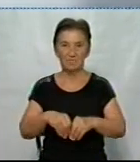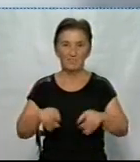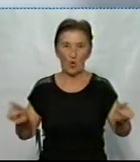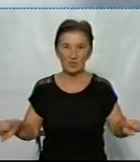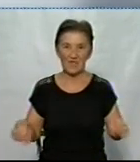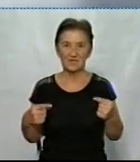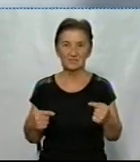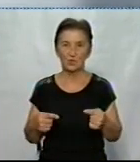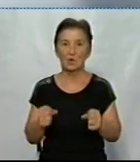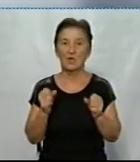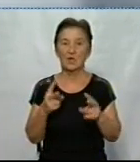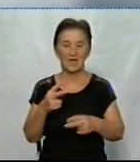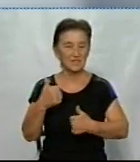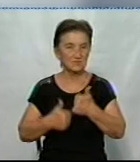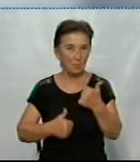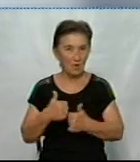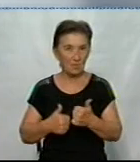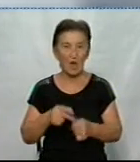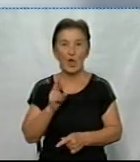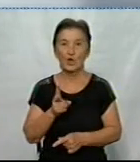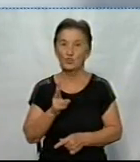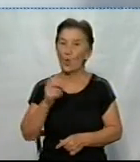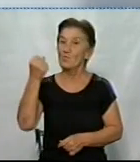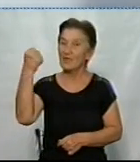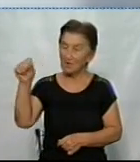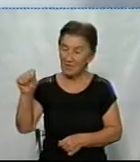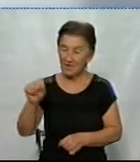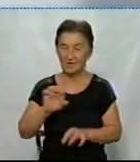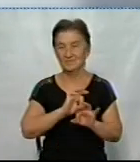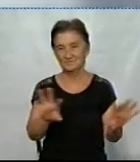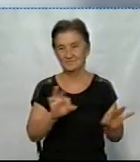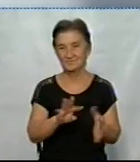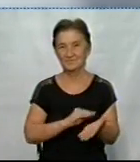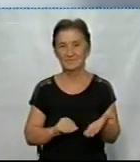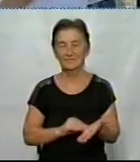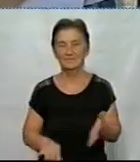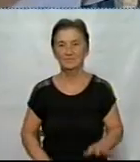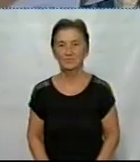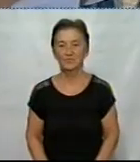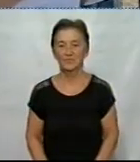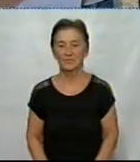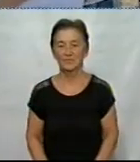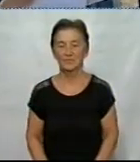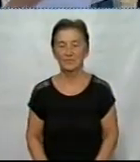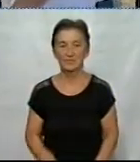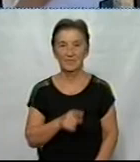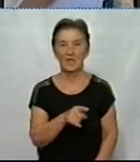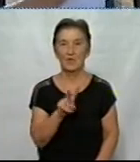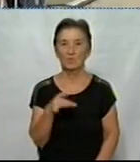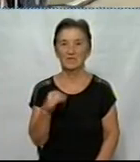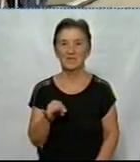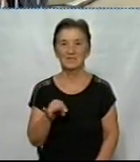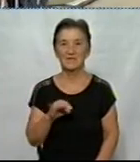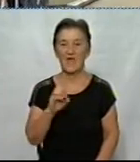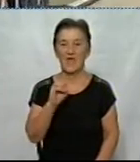Кузьмін. Як змагалися і хто переміг – у сюжеті Олександра Сметанка. Це Кропивницький подром.